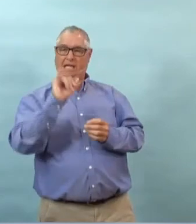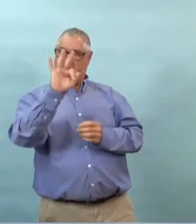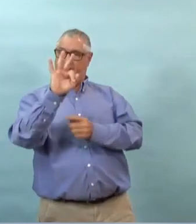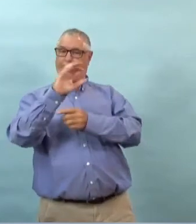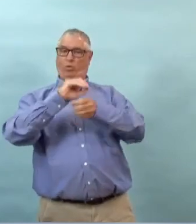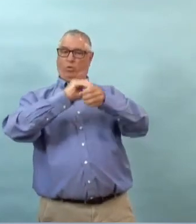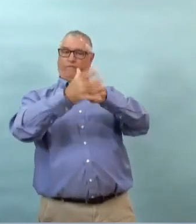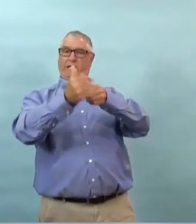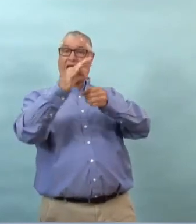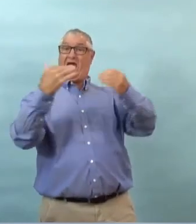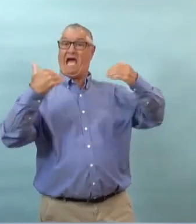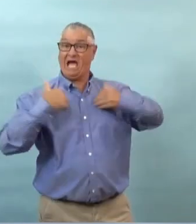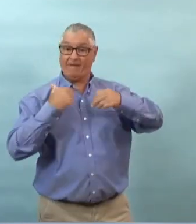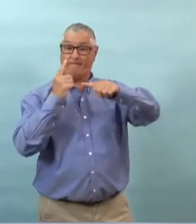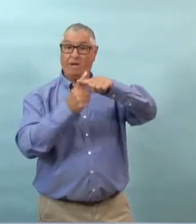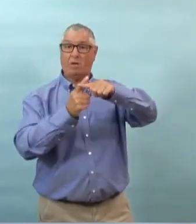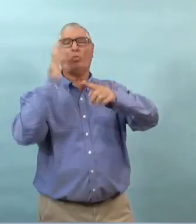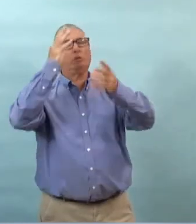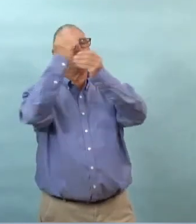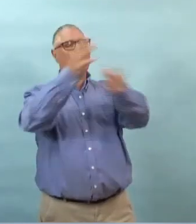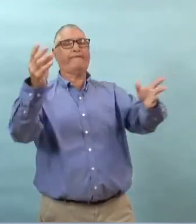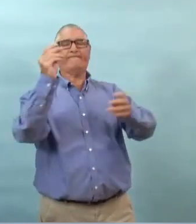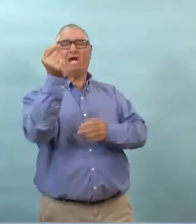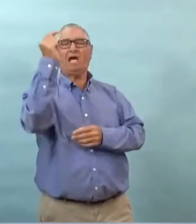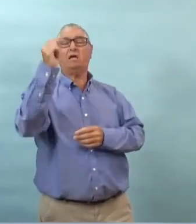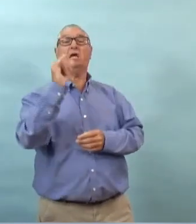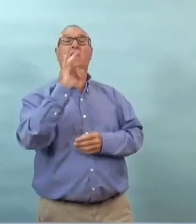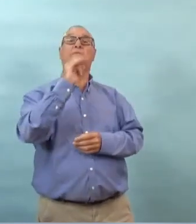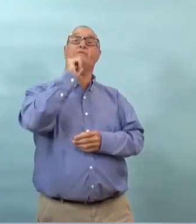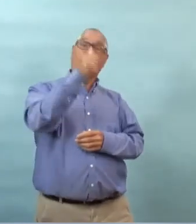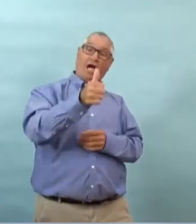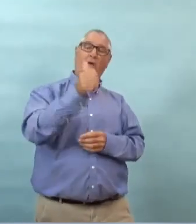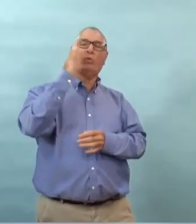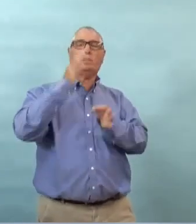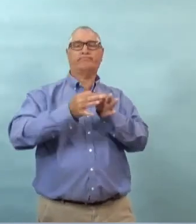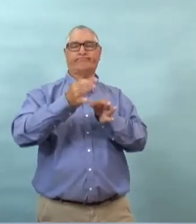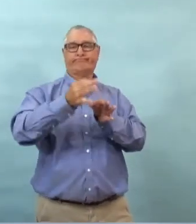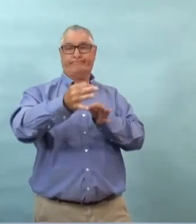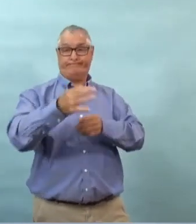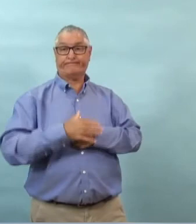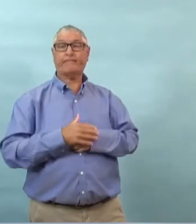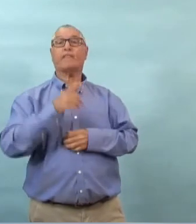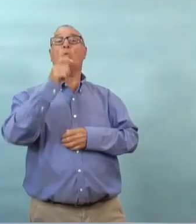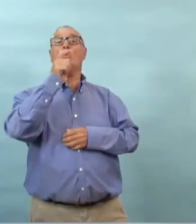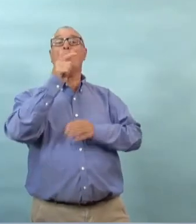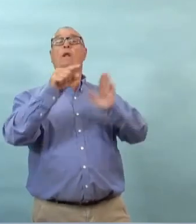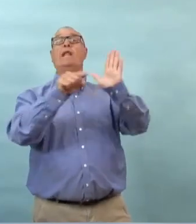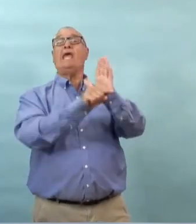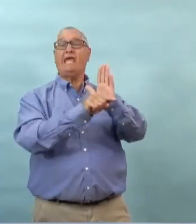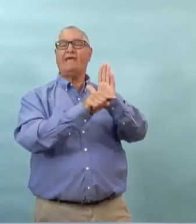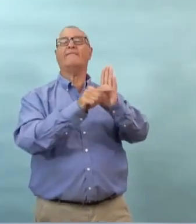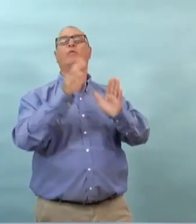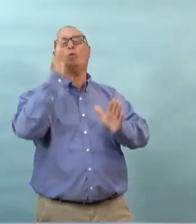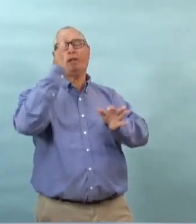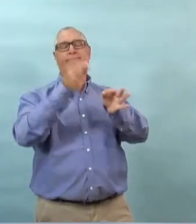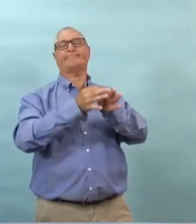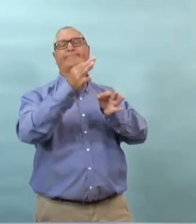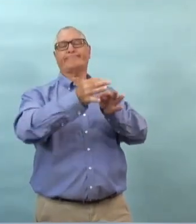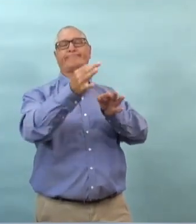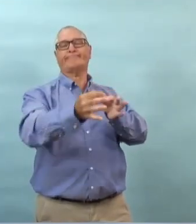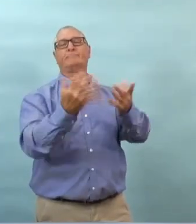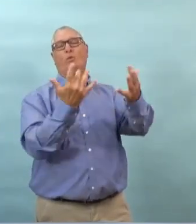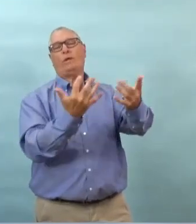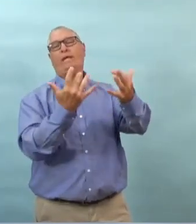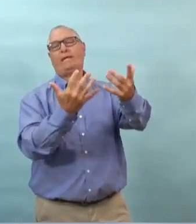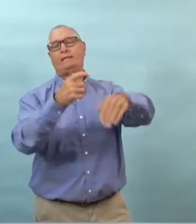aucun délai ils appellent immédiatement la personne ils commencent tout de suite l'enquête pour les personnes qui ont un résultat négatif nous